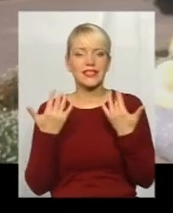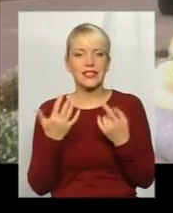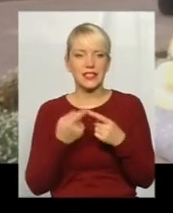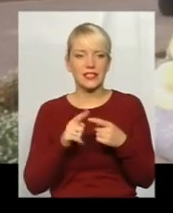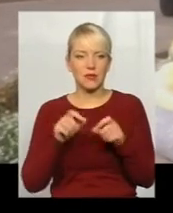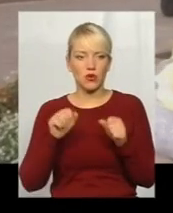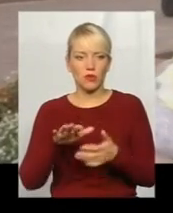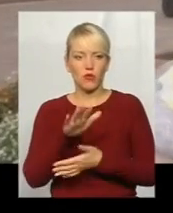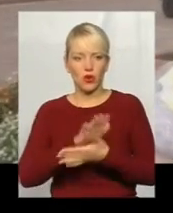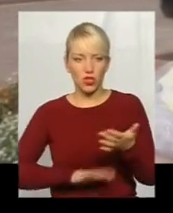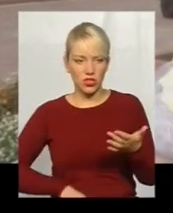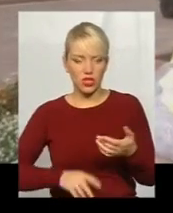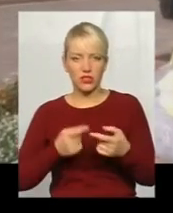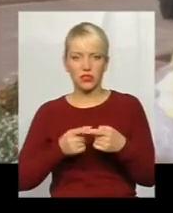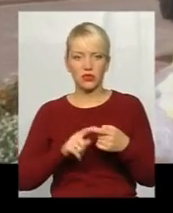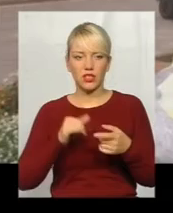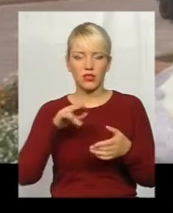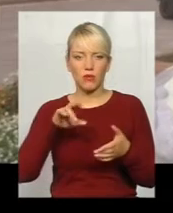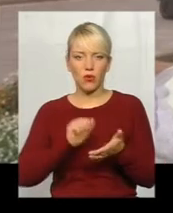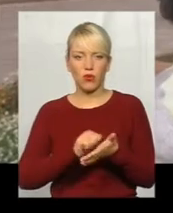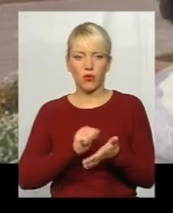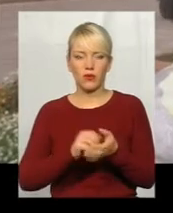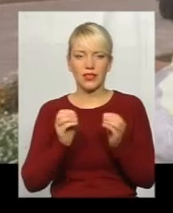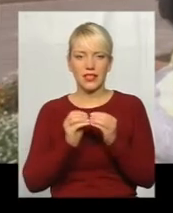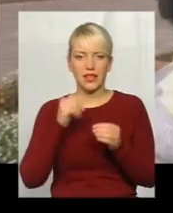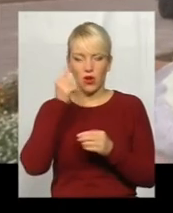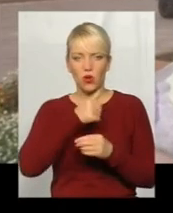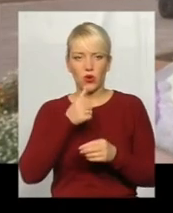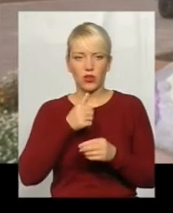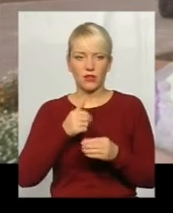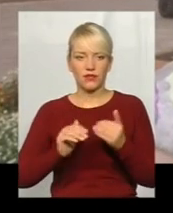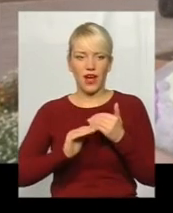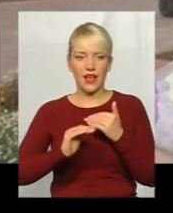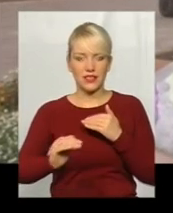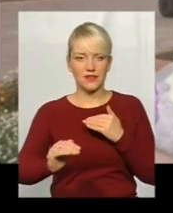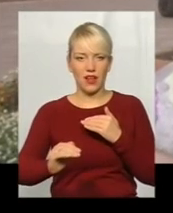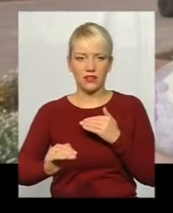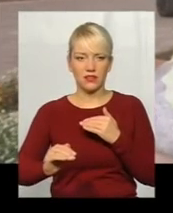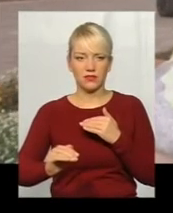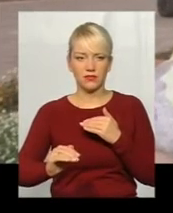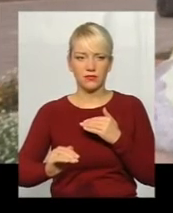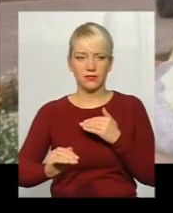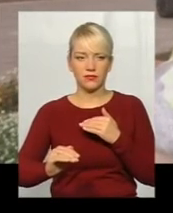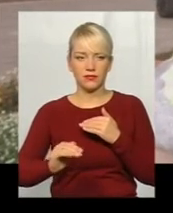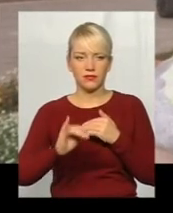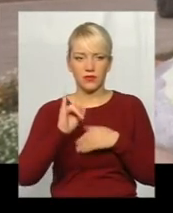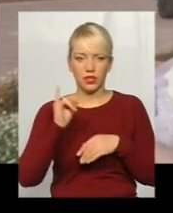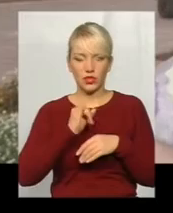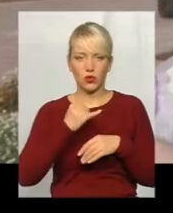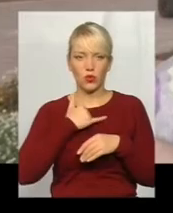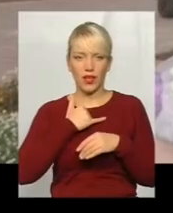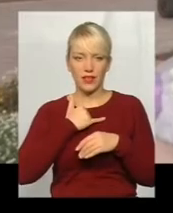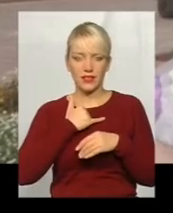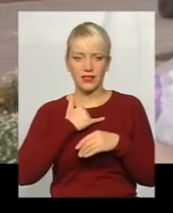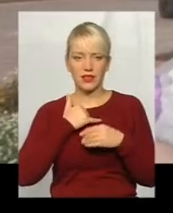може продовжатися, у нас уже по документах 10 років лежить асфальт. Так. І у нас